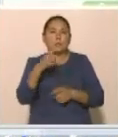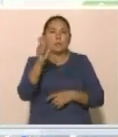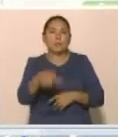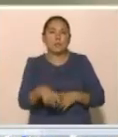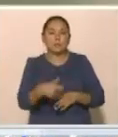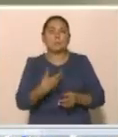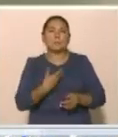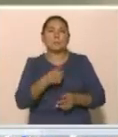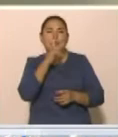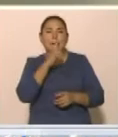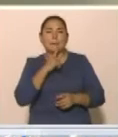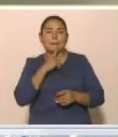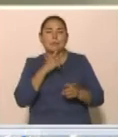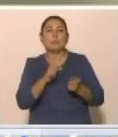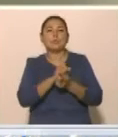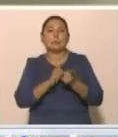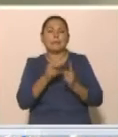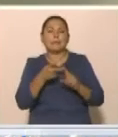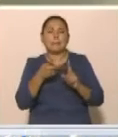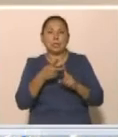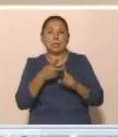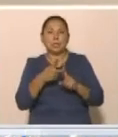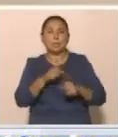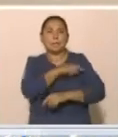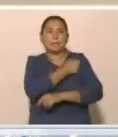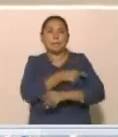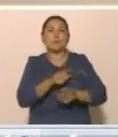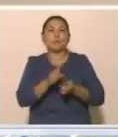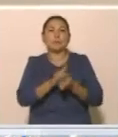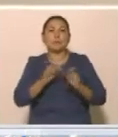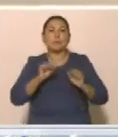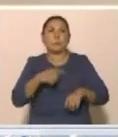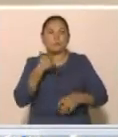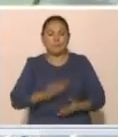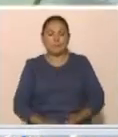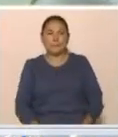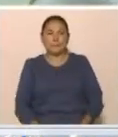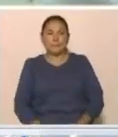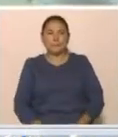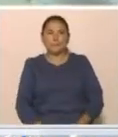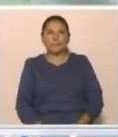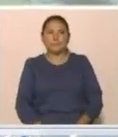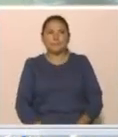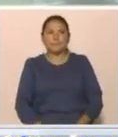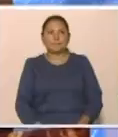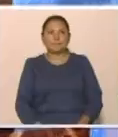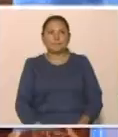тұрғылықты жері бір айдан астамы уақытқа өзгерсе, екіншін емханада қайтай үндастыру болған кезде. Сағыра өтеп қызырлауын аметылы жаңалықтар.